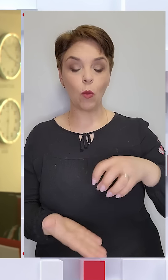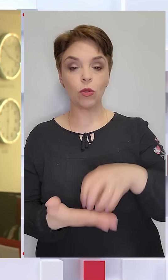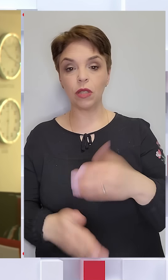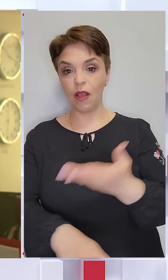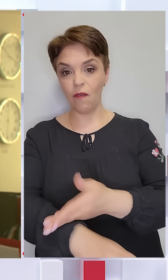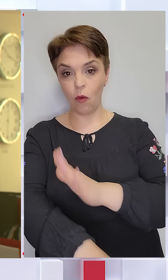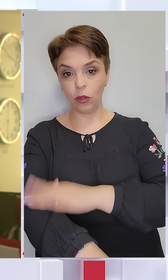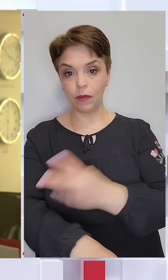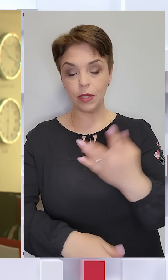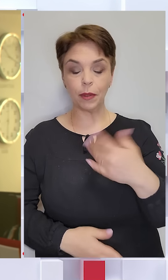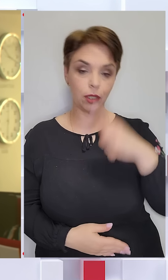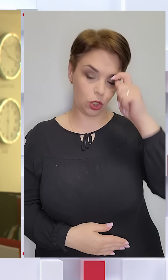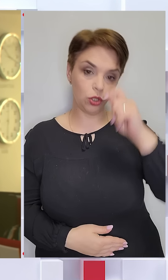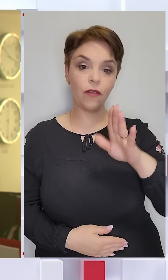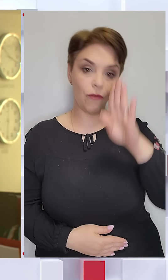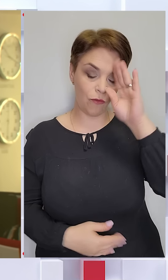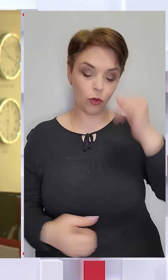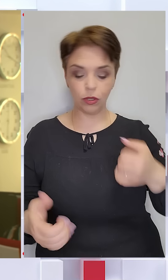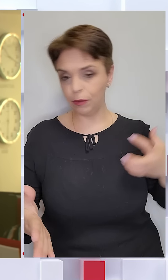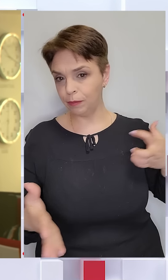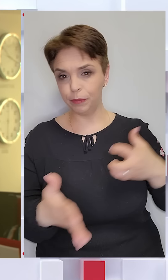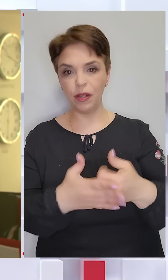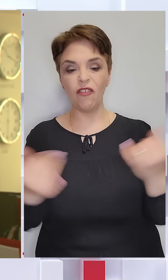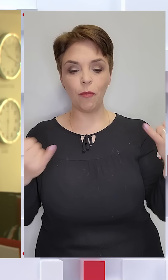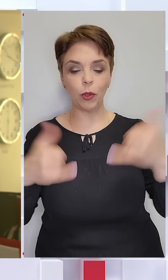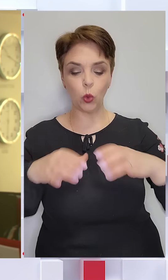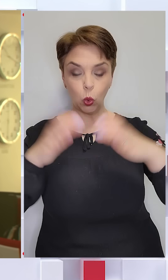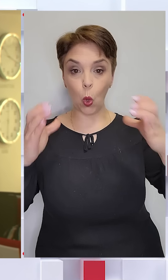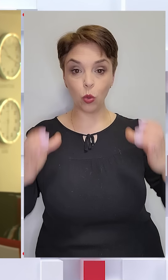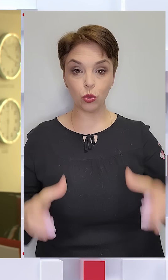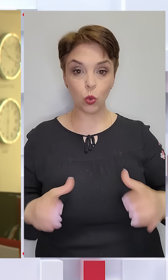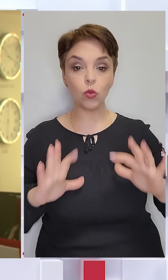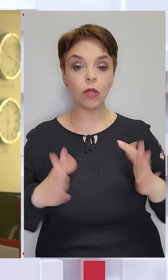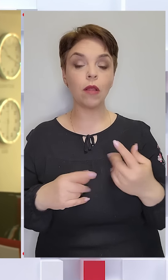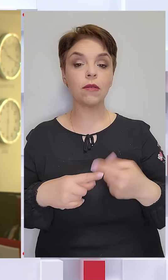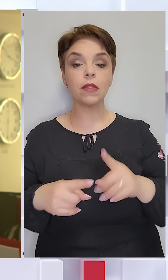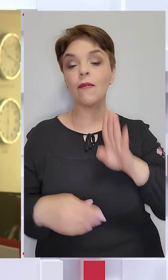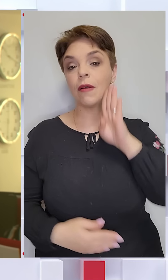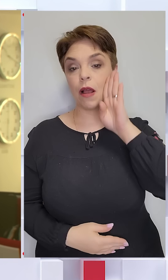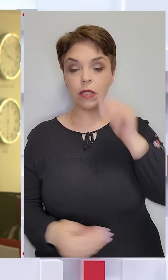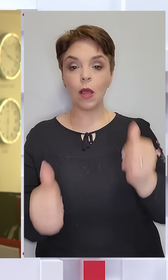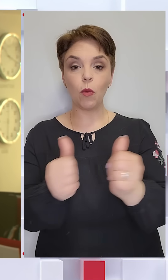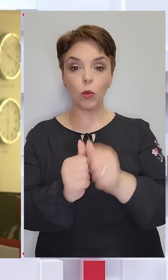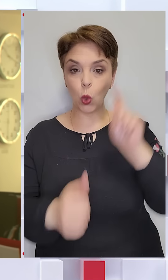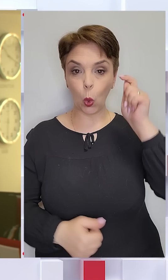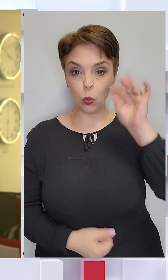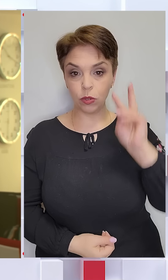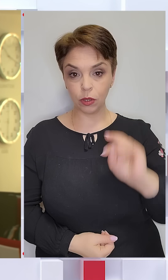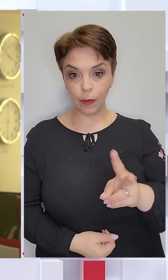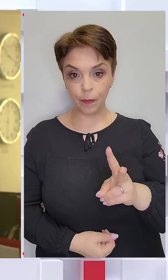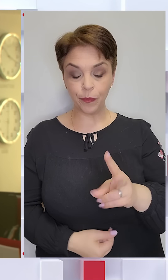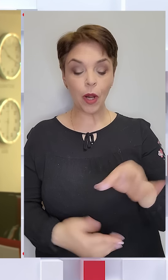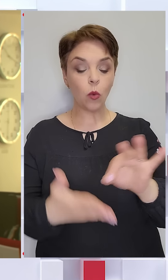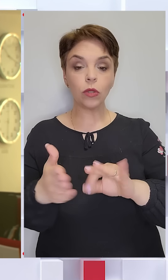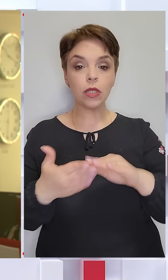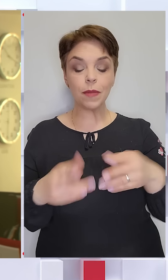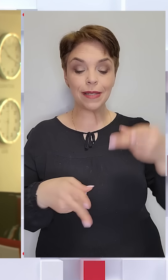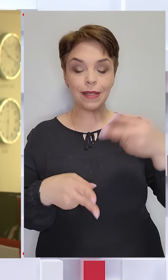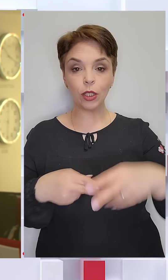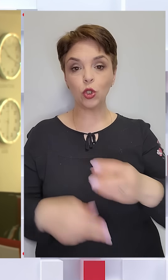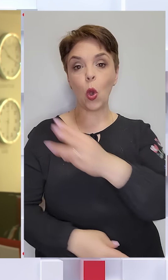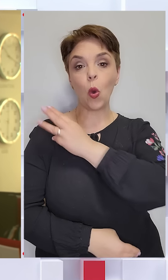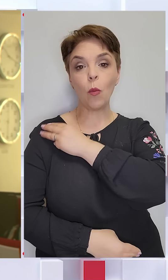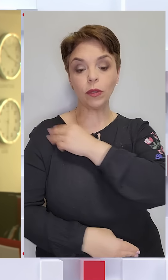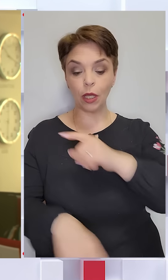на Волині. 25-річний водій увігнався в бетонну конструкцію. Сталося це вранці поблизу Луцька, одразу після закінчення